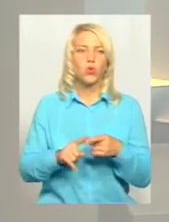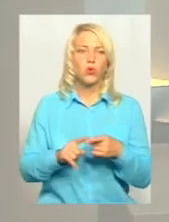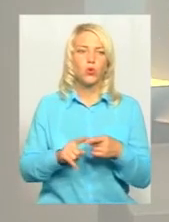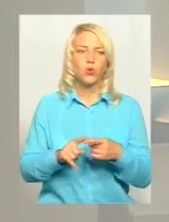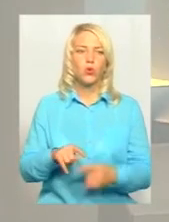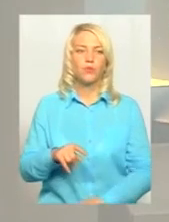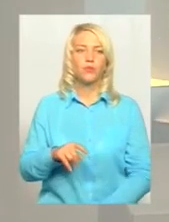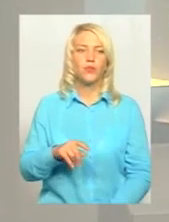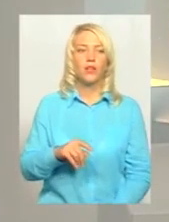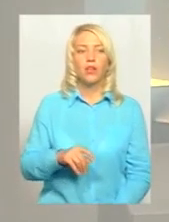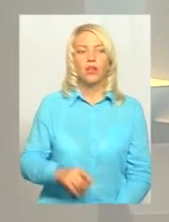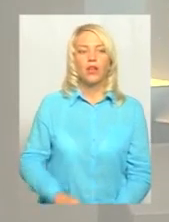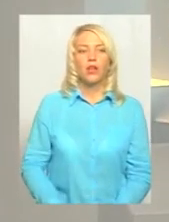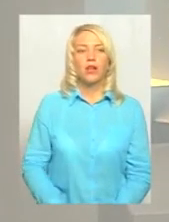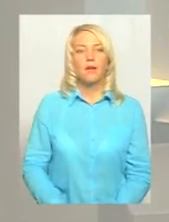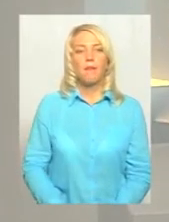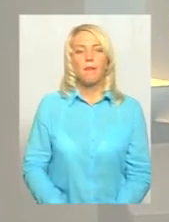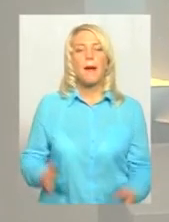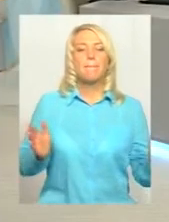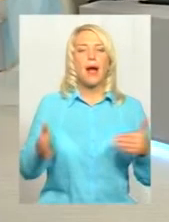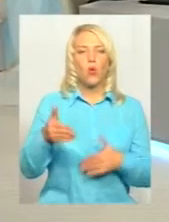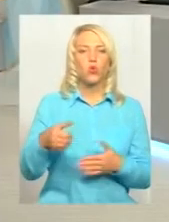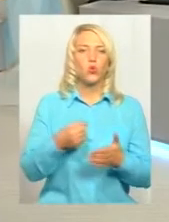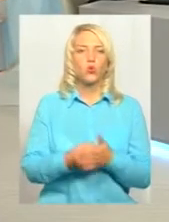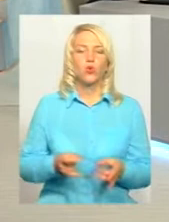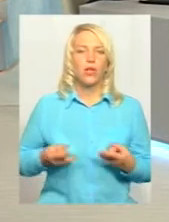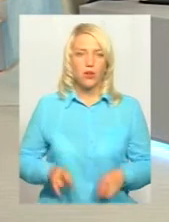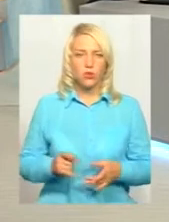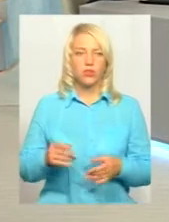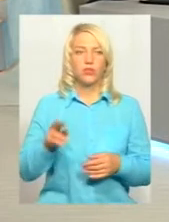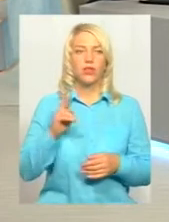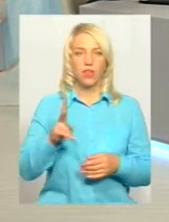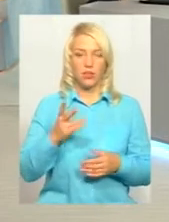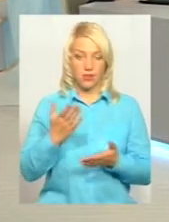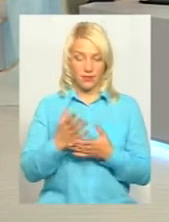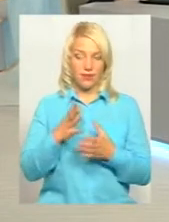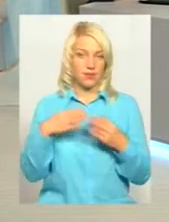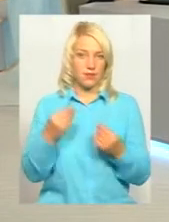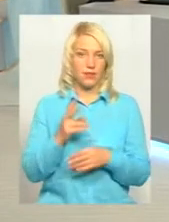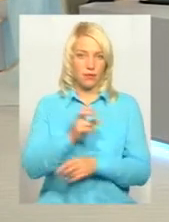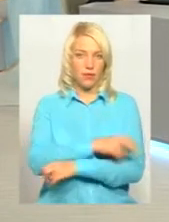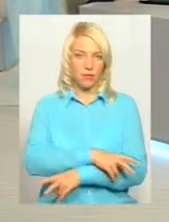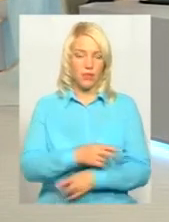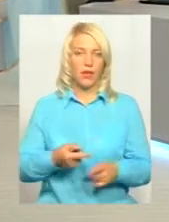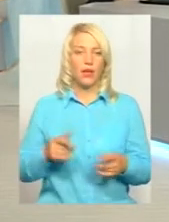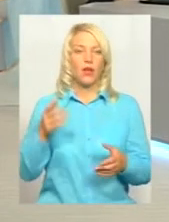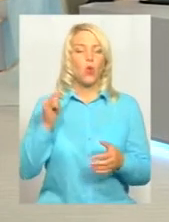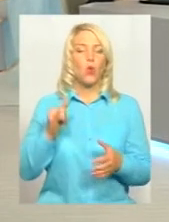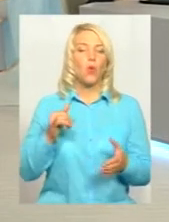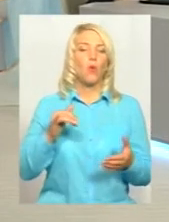пакунок, до народження. Щоб мама вже йшла, тому що є ж сім'їне забезпечення. в механізмі прописаний